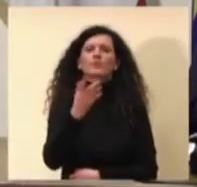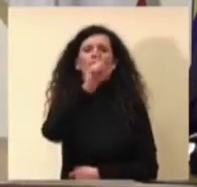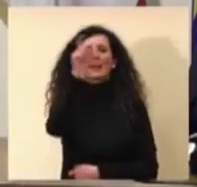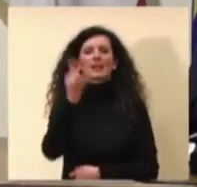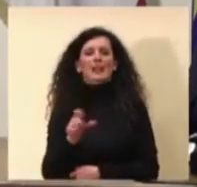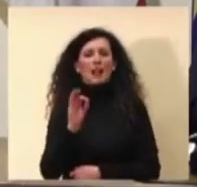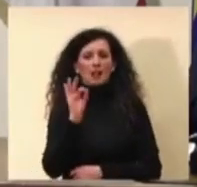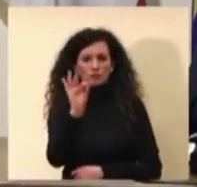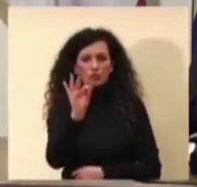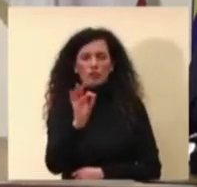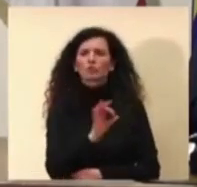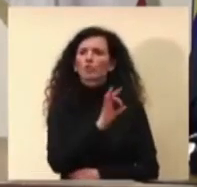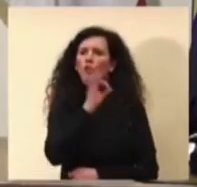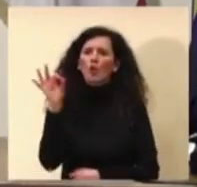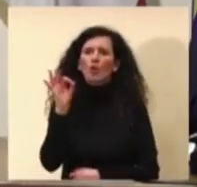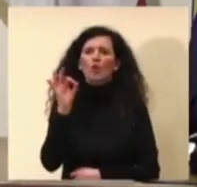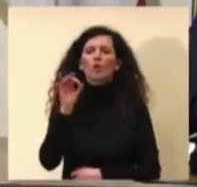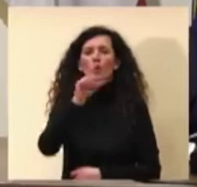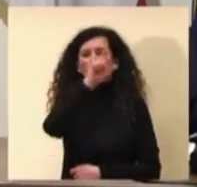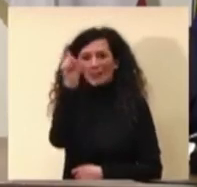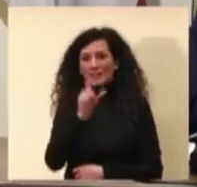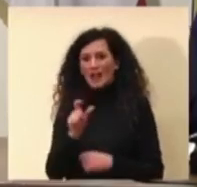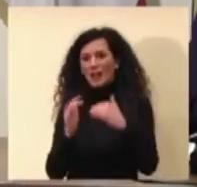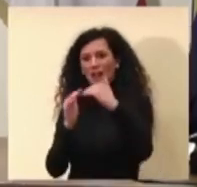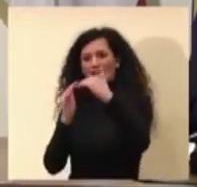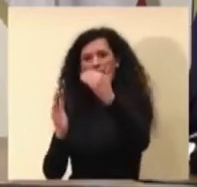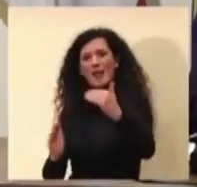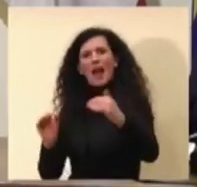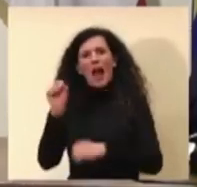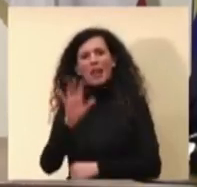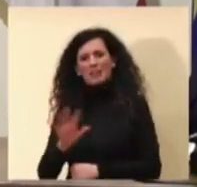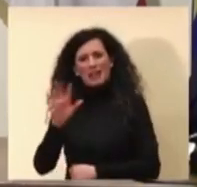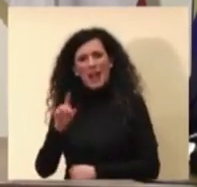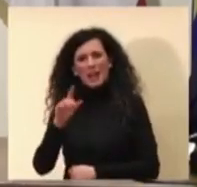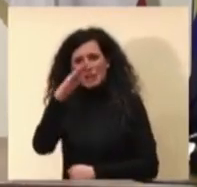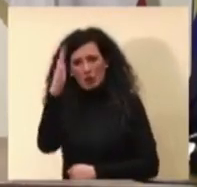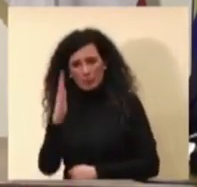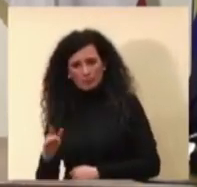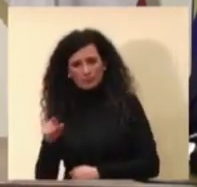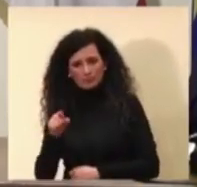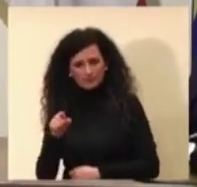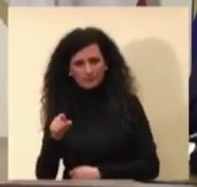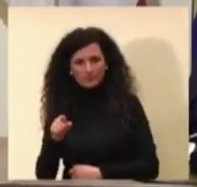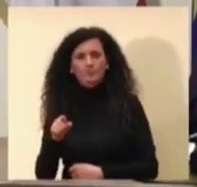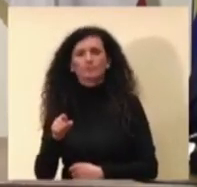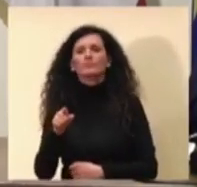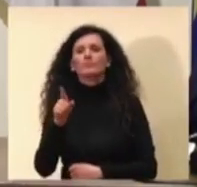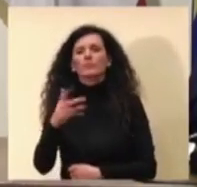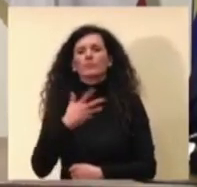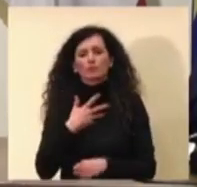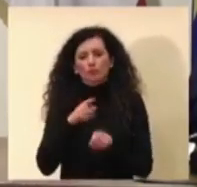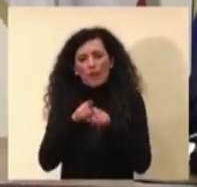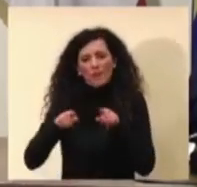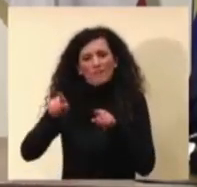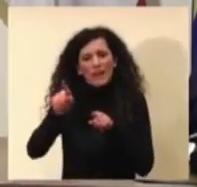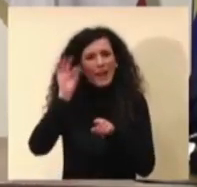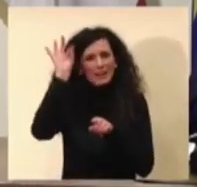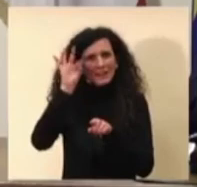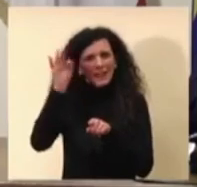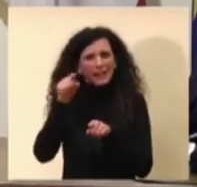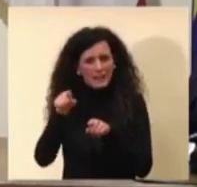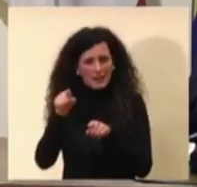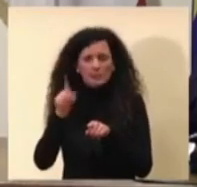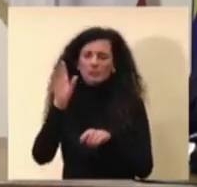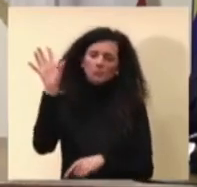regioni della costa adriatica in cui la variante inglese per esempio